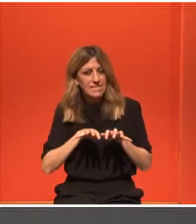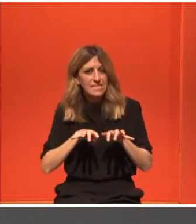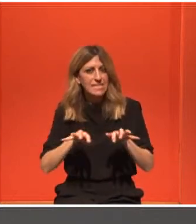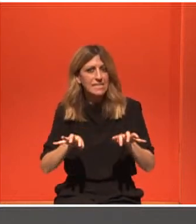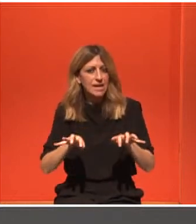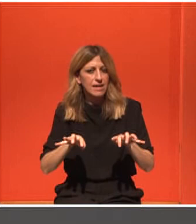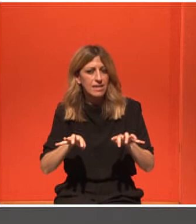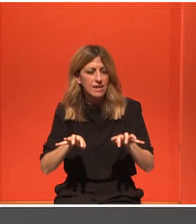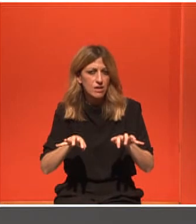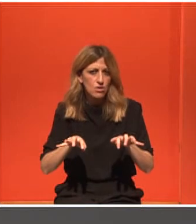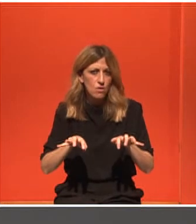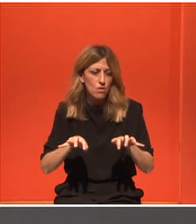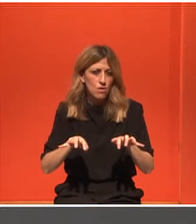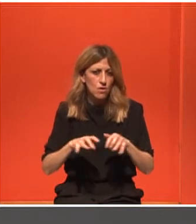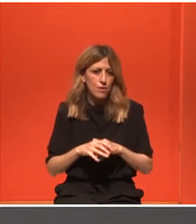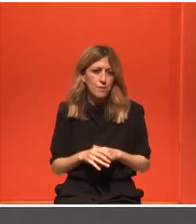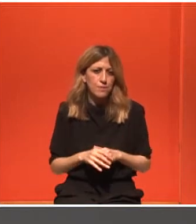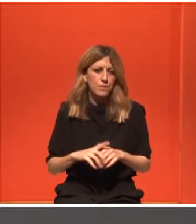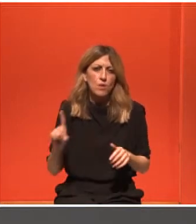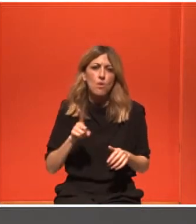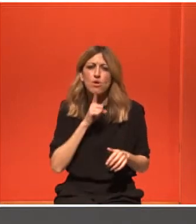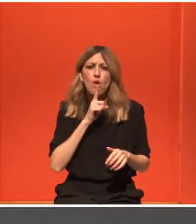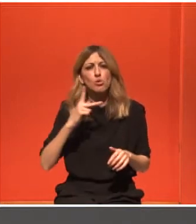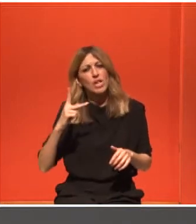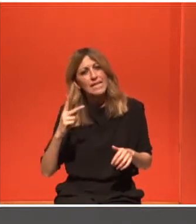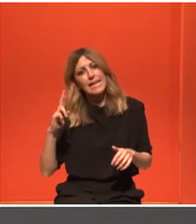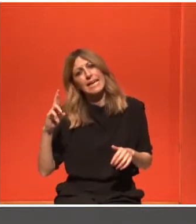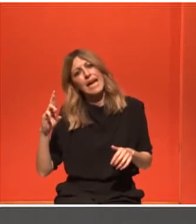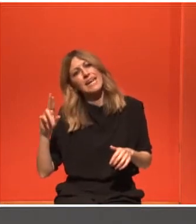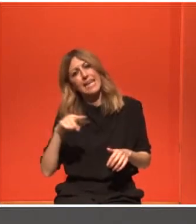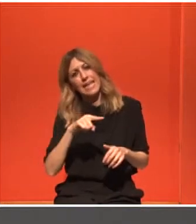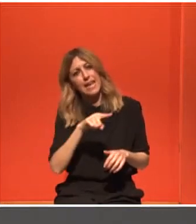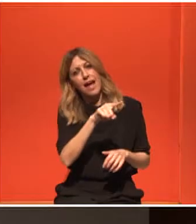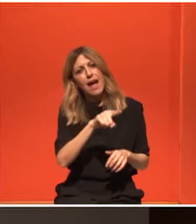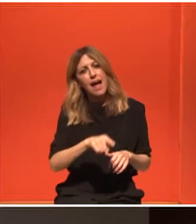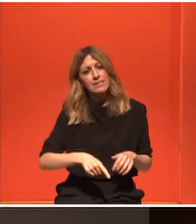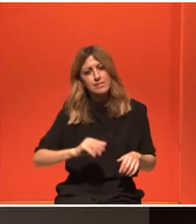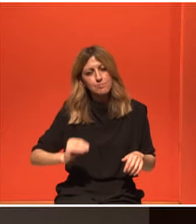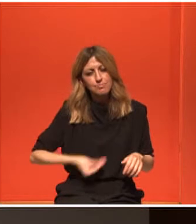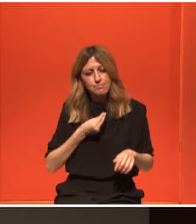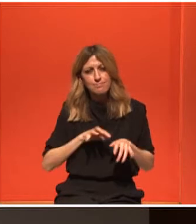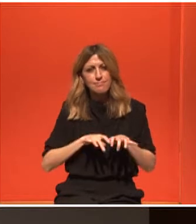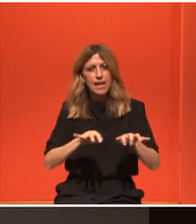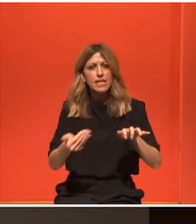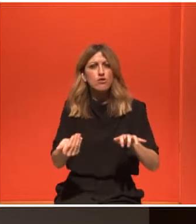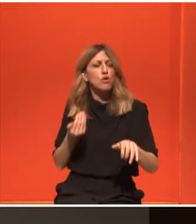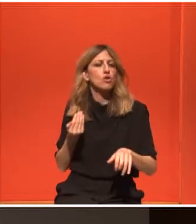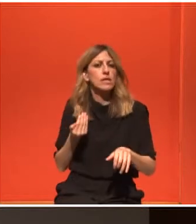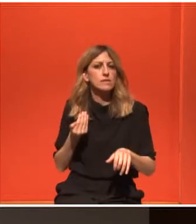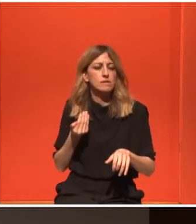Κατερίνα και την Ριγίνα. Θες να μας πεις την περίπτωσή σου